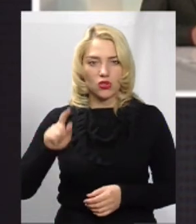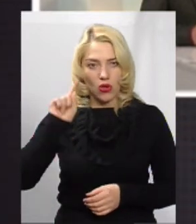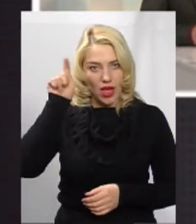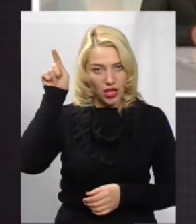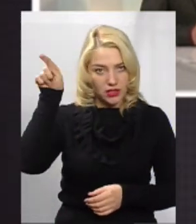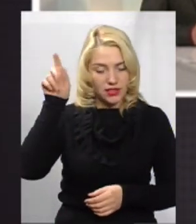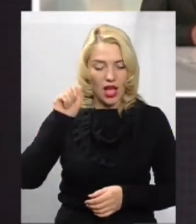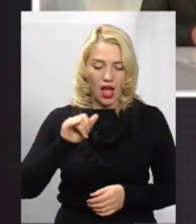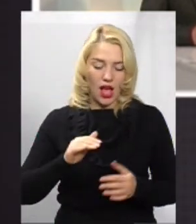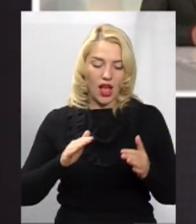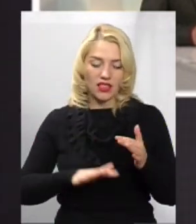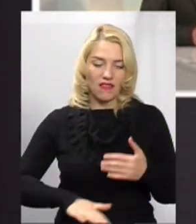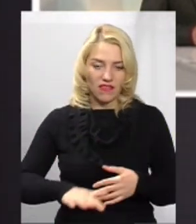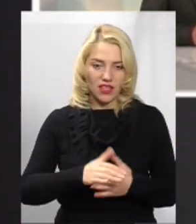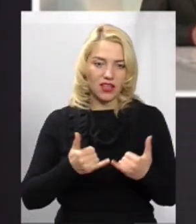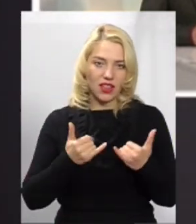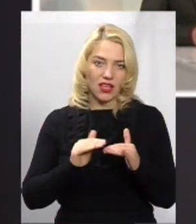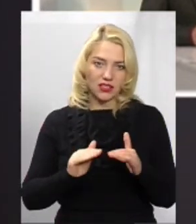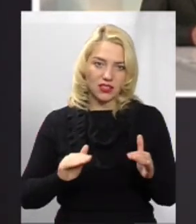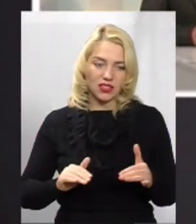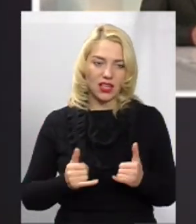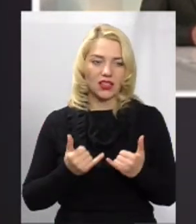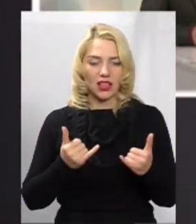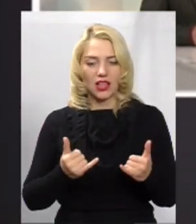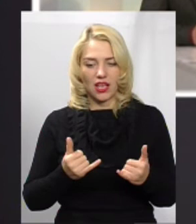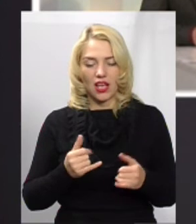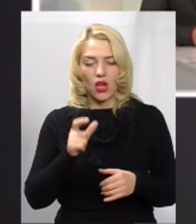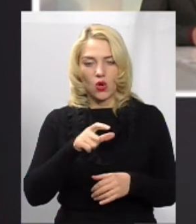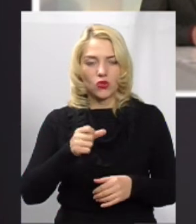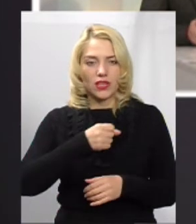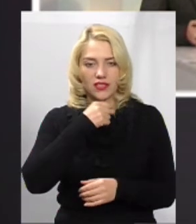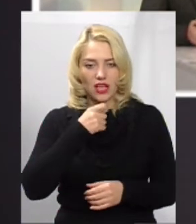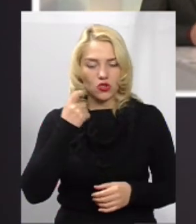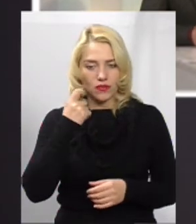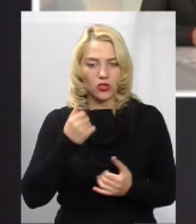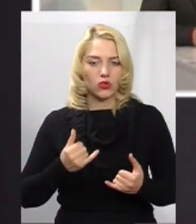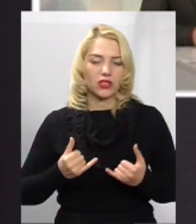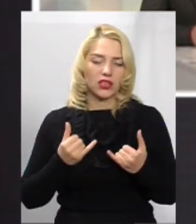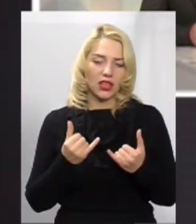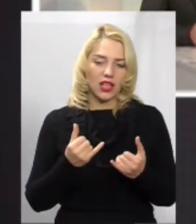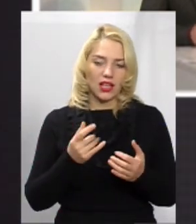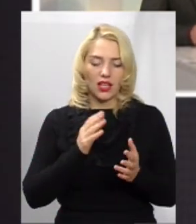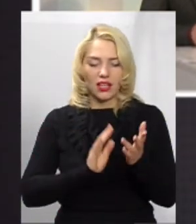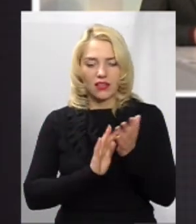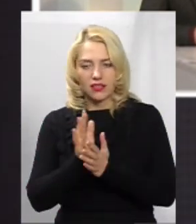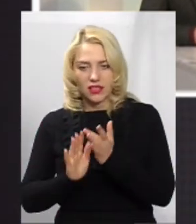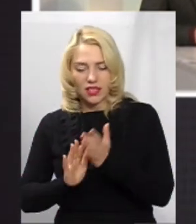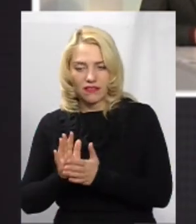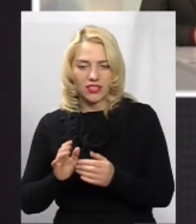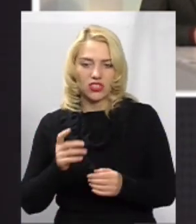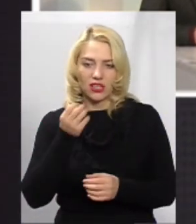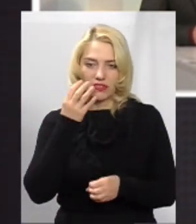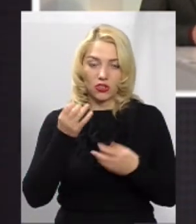і для людей старшого віку, для відпочинку, і для травички якоїсь, для квіточок. Але